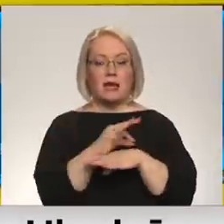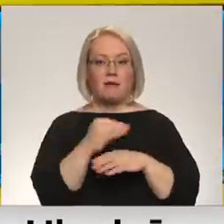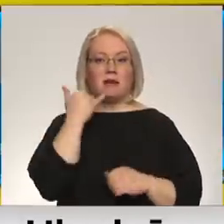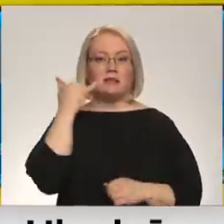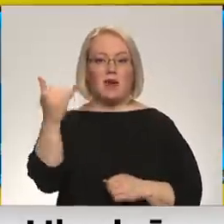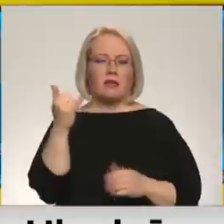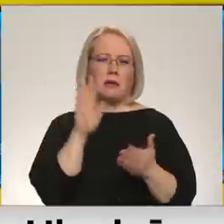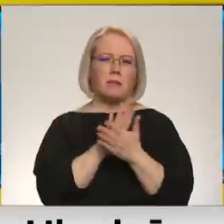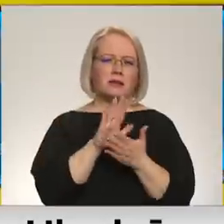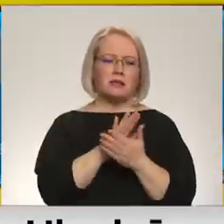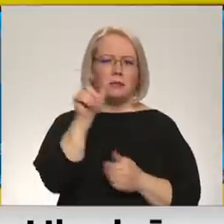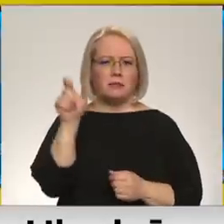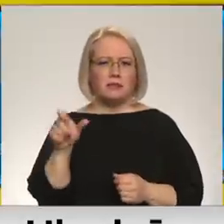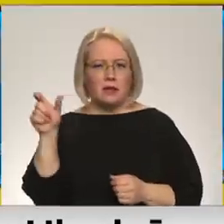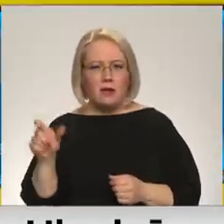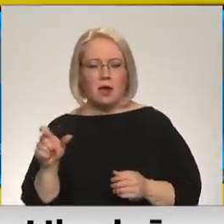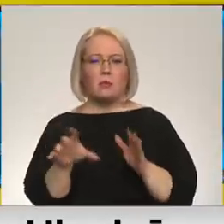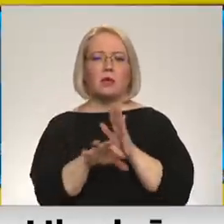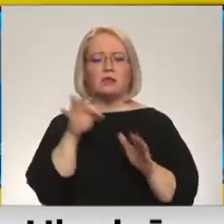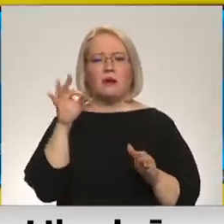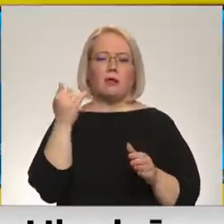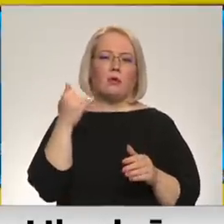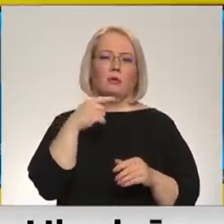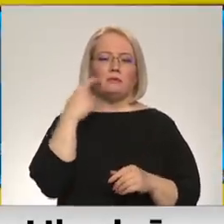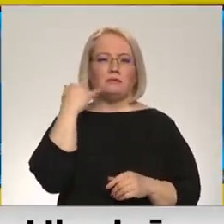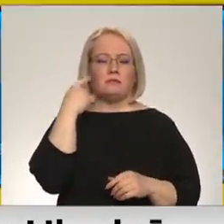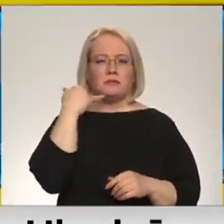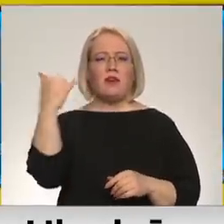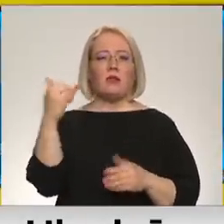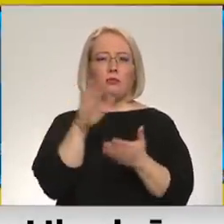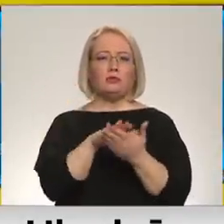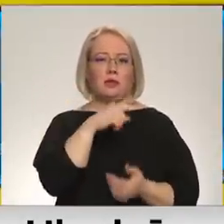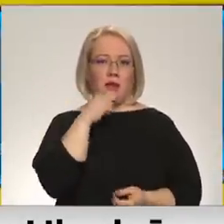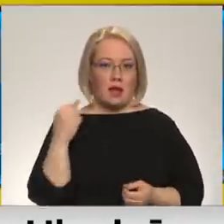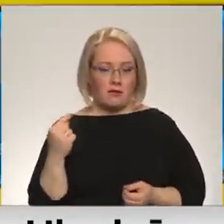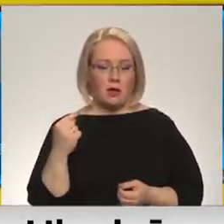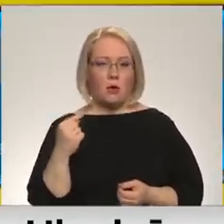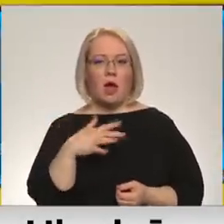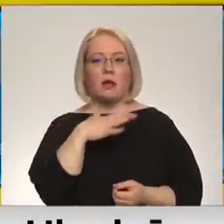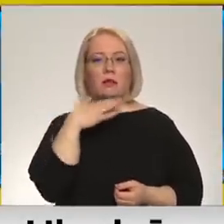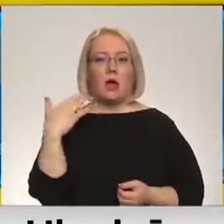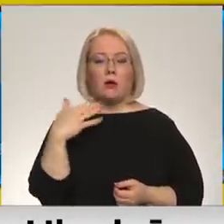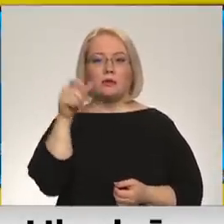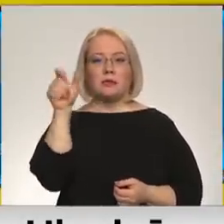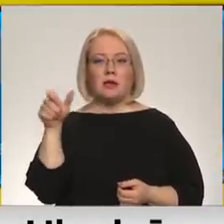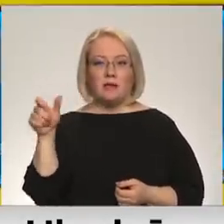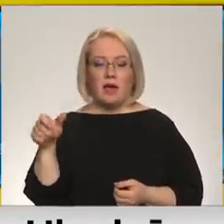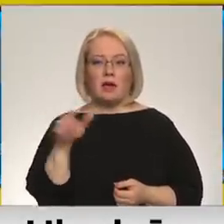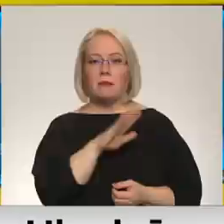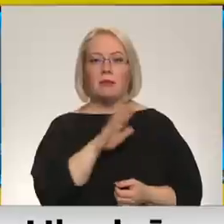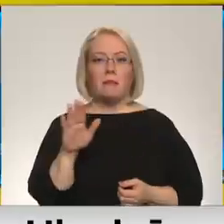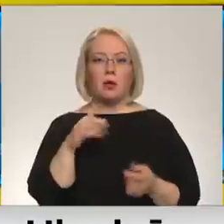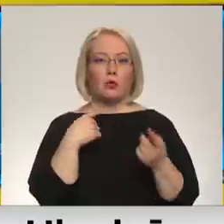paziņām vai arī izvēloties pilnīgi uz dūlo numuras Krievijā. Vairāki no tiem vispār cilvēkiem Krievijā nebija runājuši.